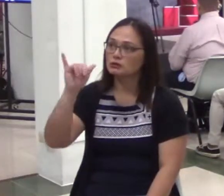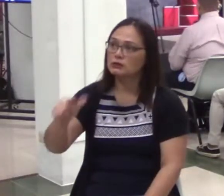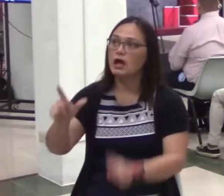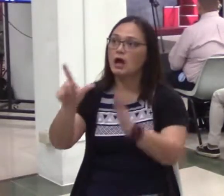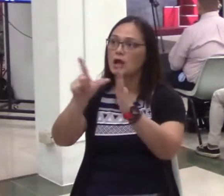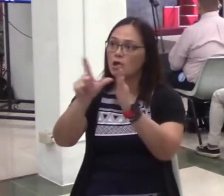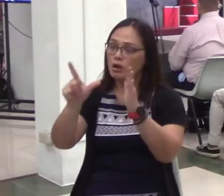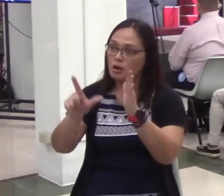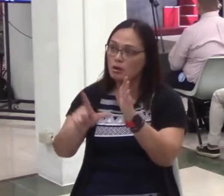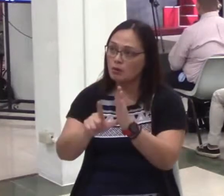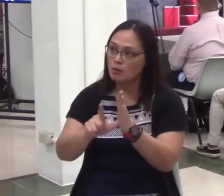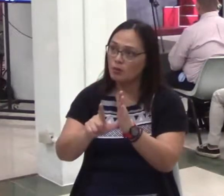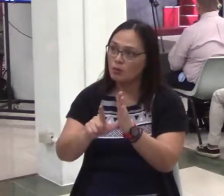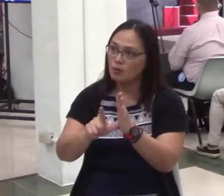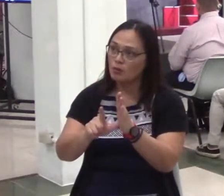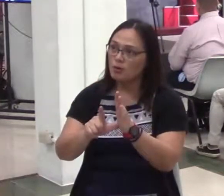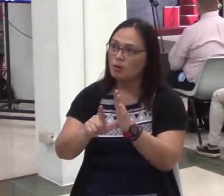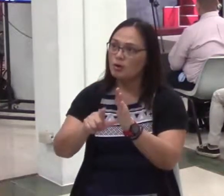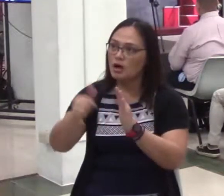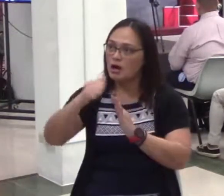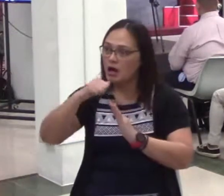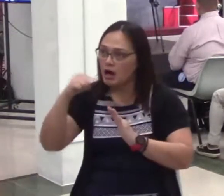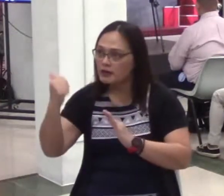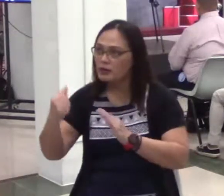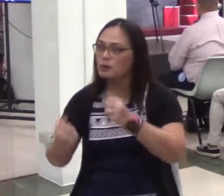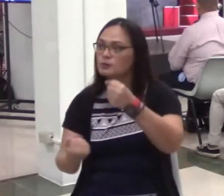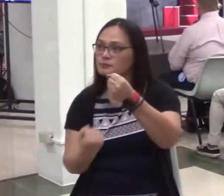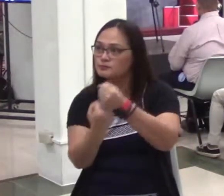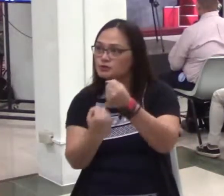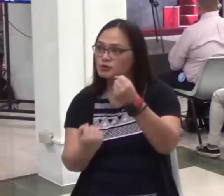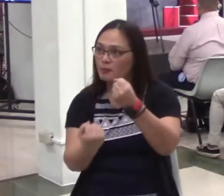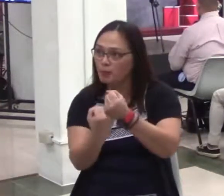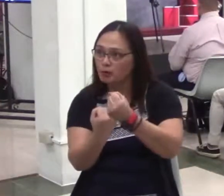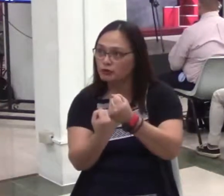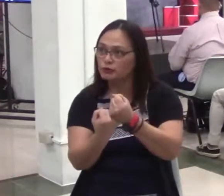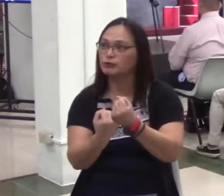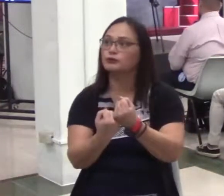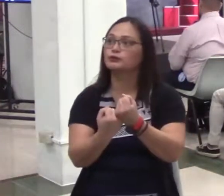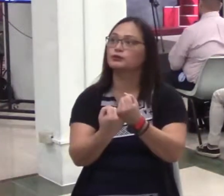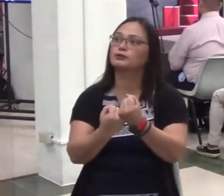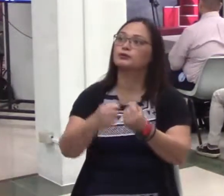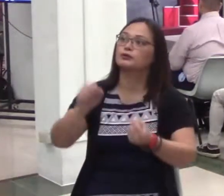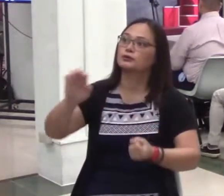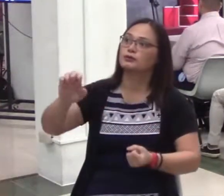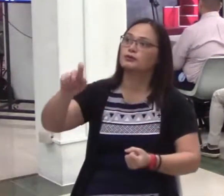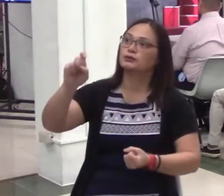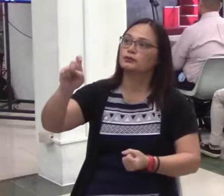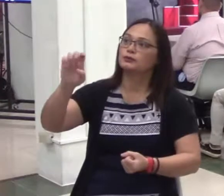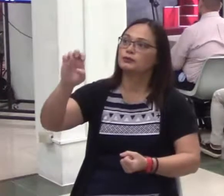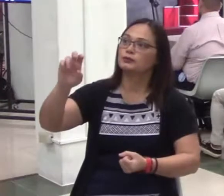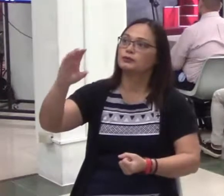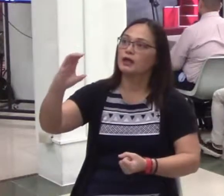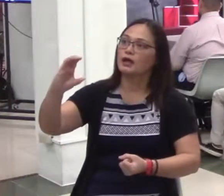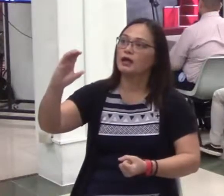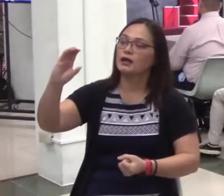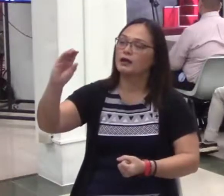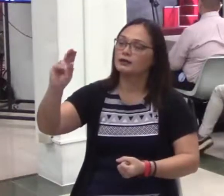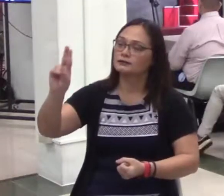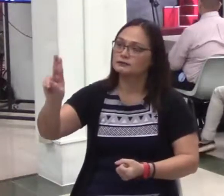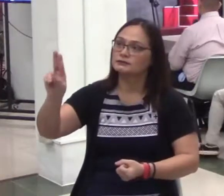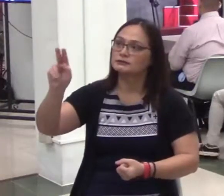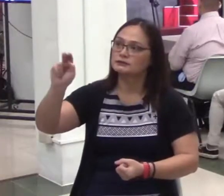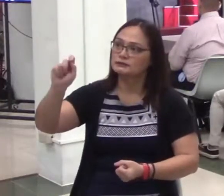kumilos para supportahan yung gustong gawin ng ehekutibo. Ano ba yung gustong gawin ng ehekutibo? Ang gustong gawin ng